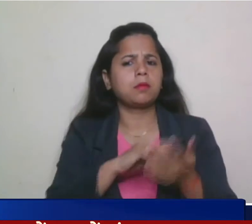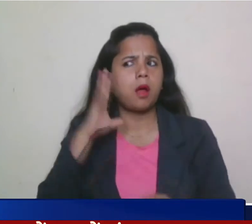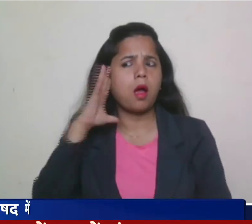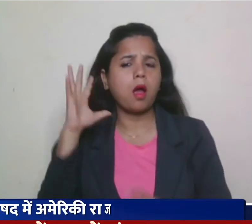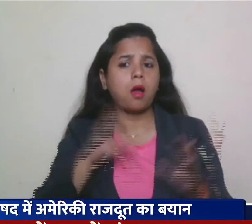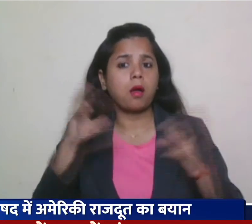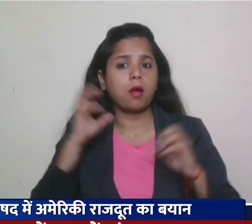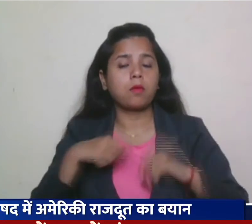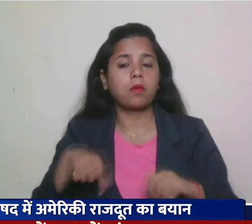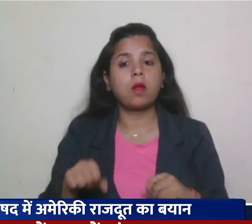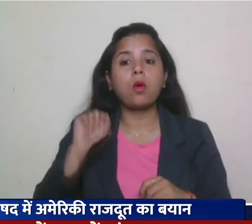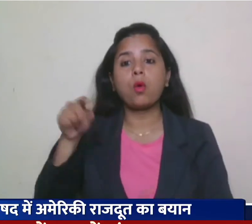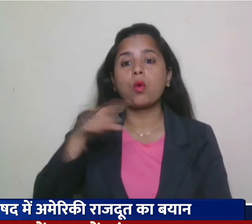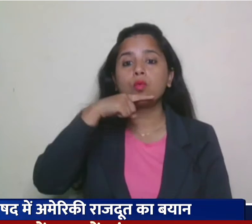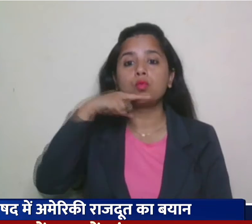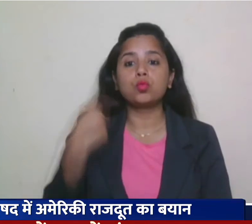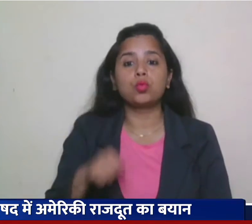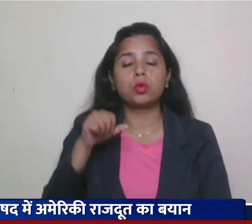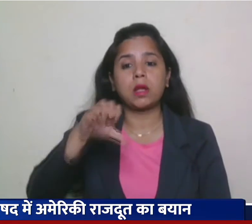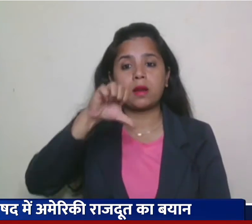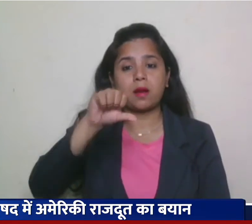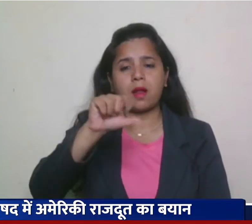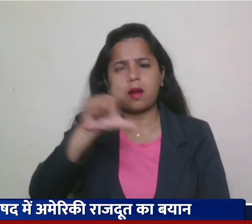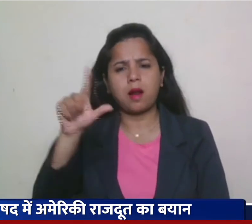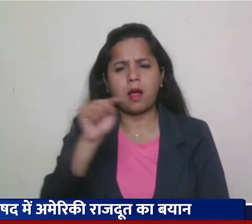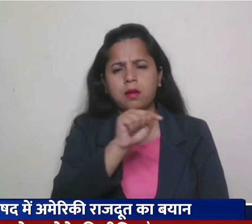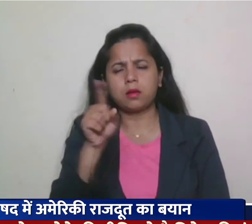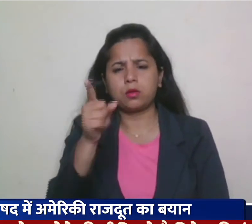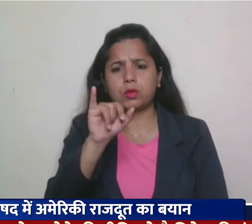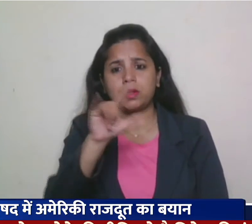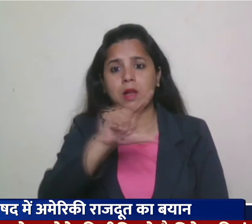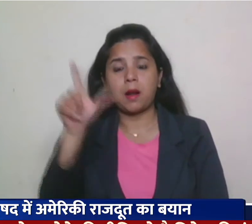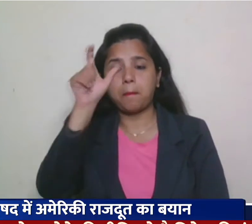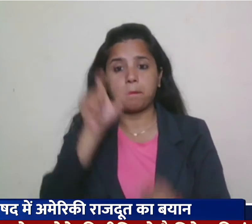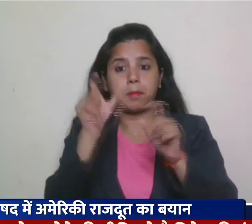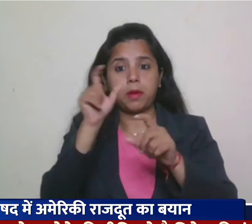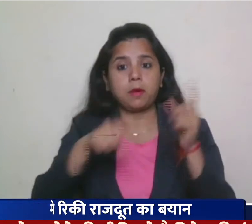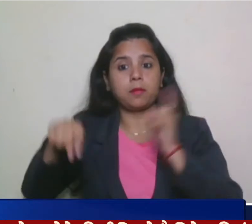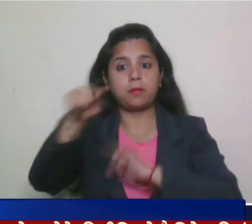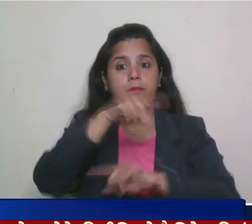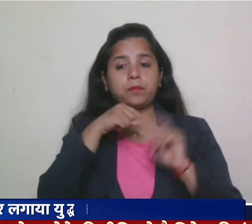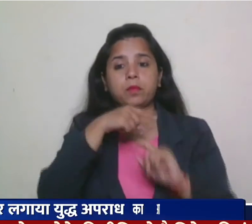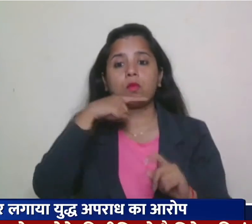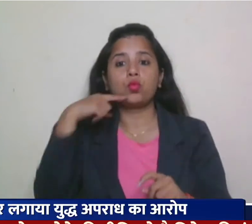रूसी अधिकारियों नौ लाग से सोला लाग उक्रेनी नागरिकों के बीच रूस में